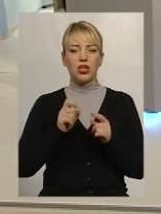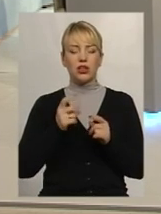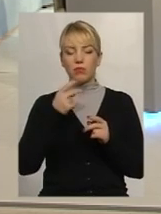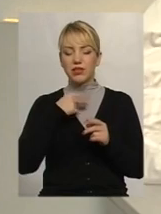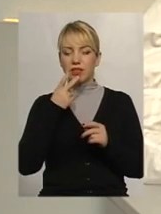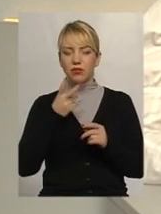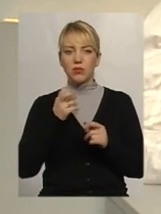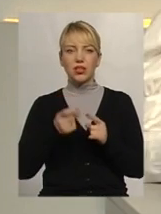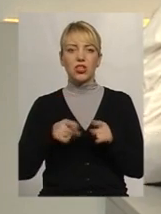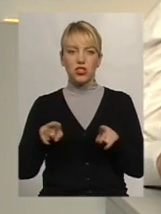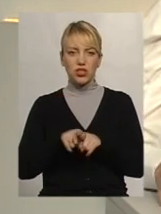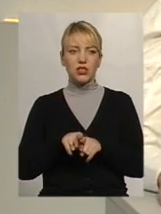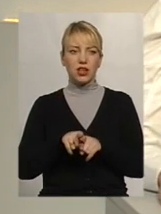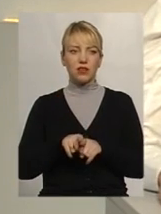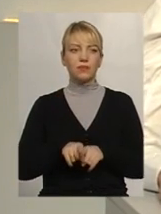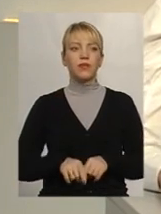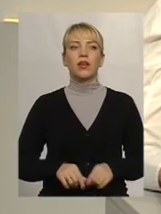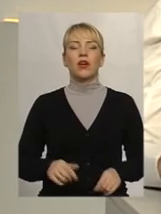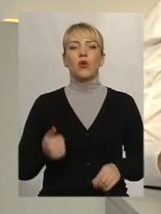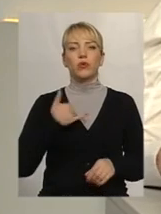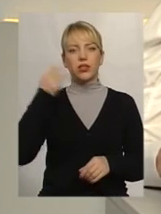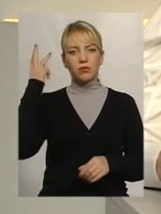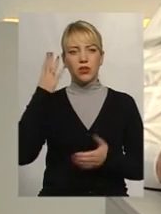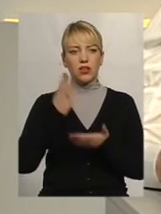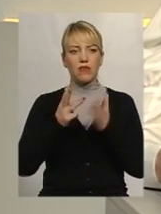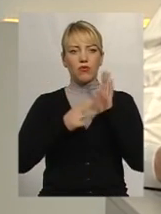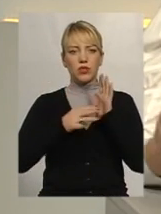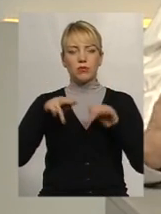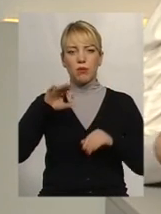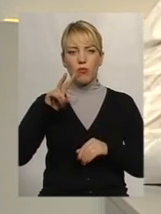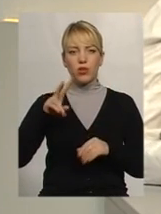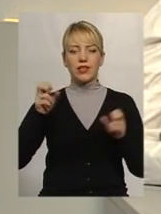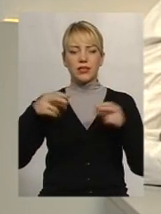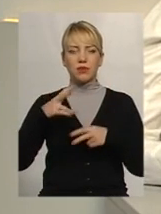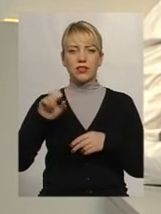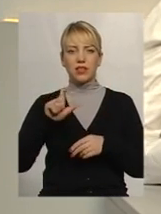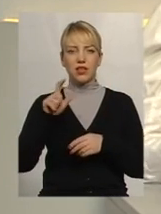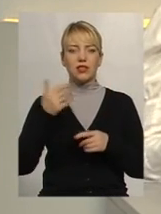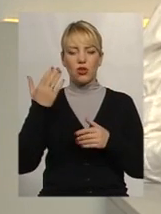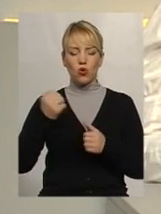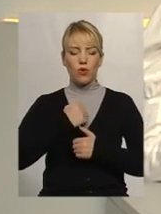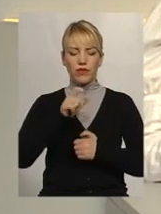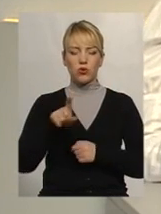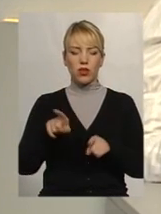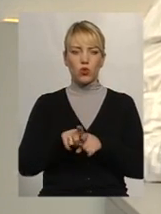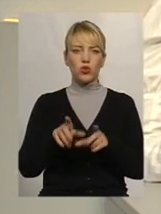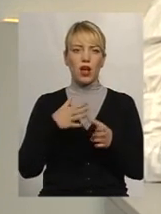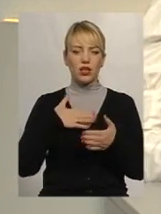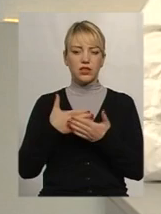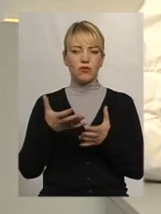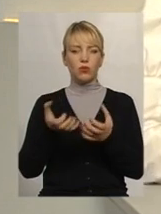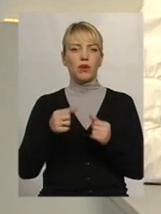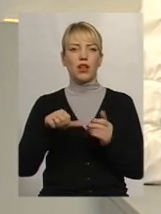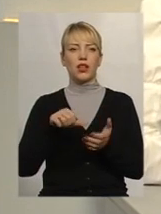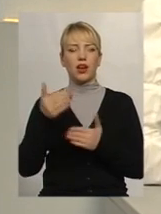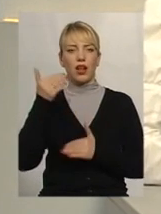У нас в Хмельницькому дислокується 8 полк спецпризначення. Цього військові теж дуже активно брали, і раніше